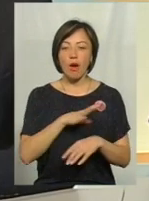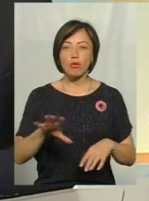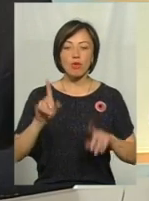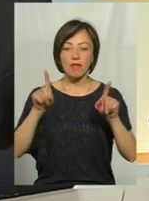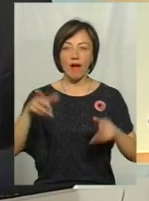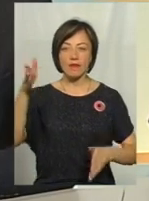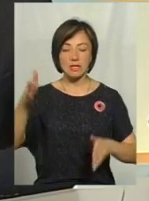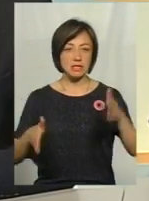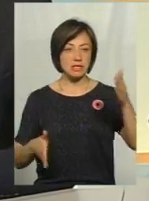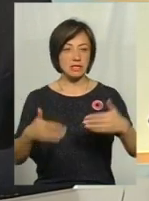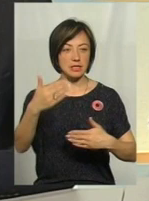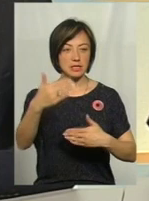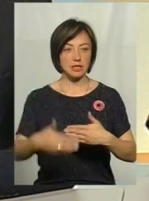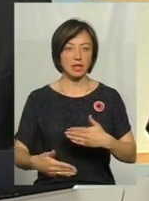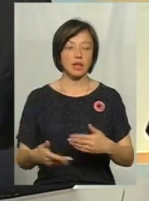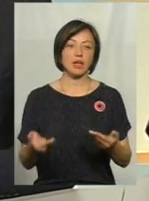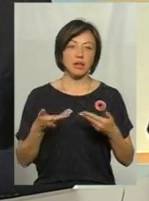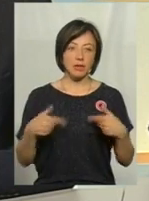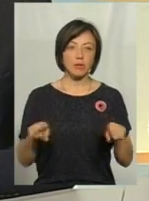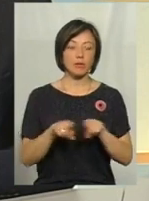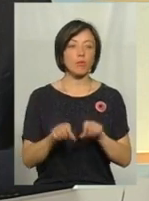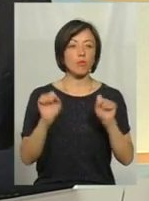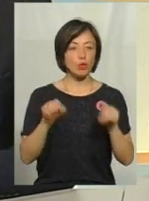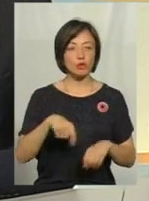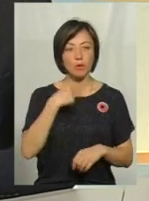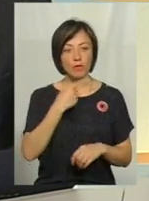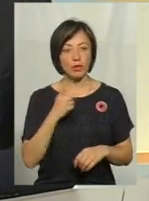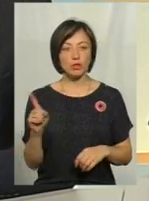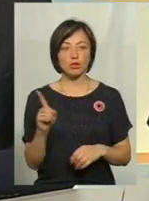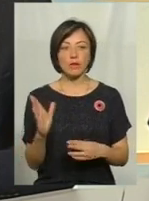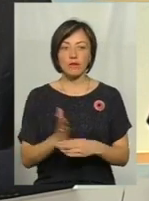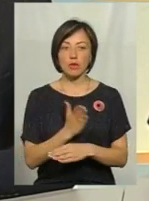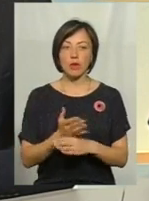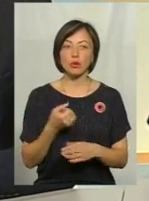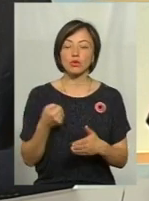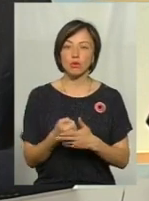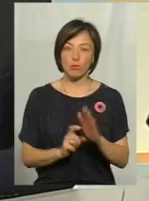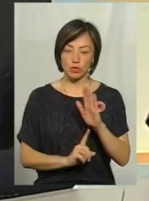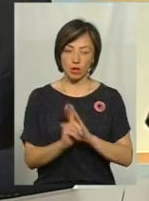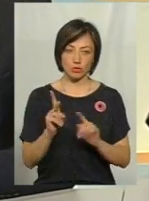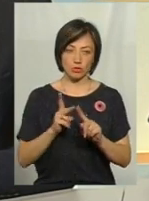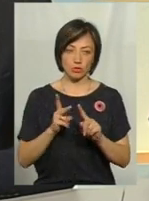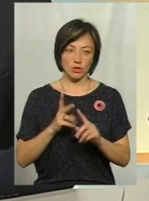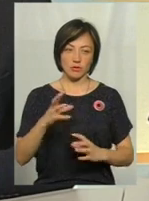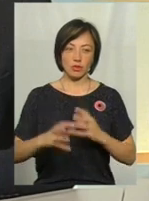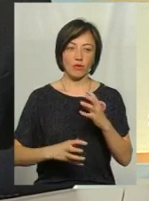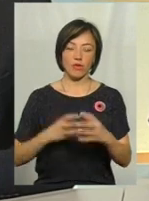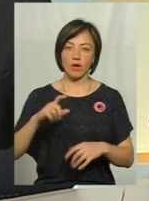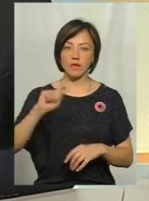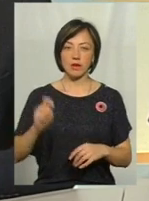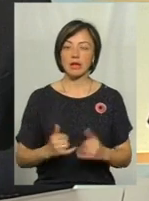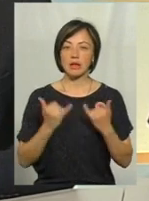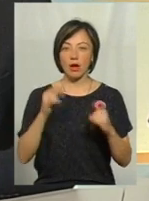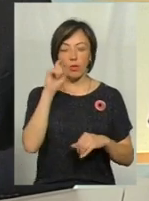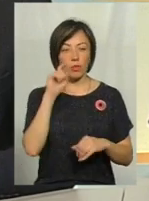І таким чином ми можемо говорити, що в основному щось вироблялося до початку Другої світої війни, а для України,